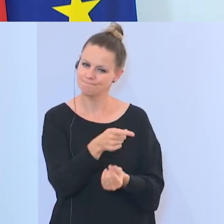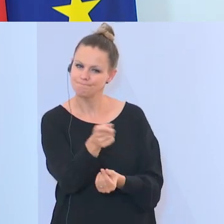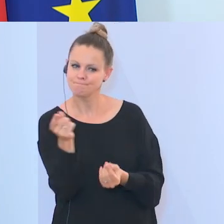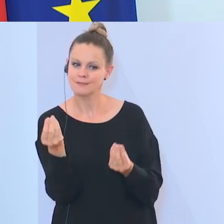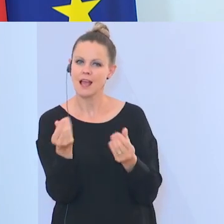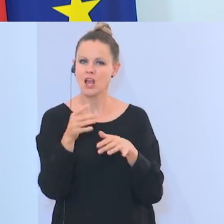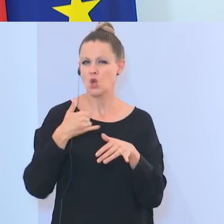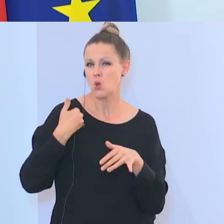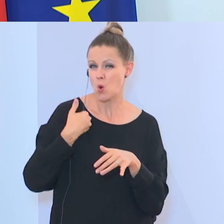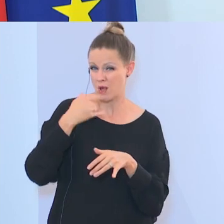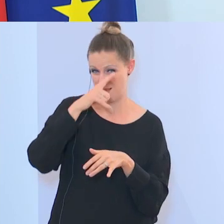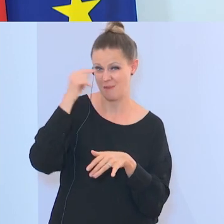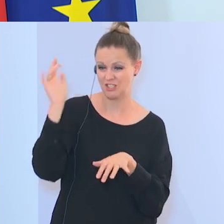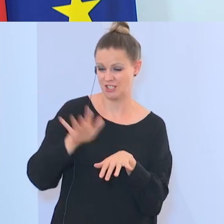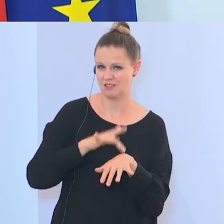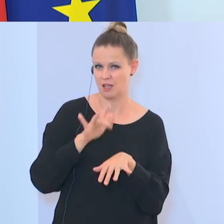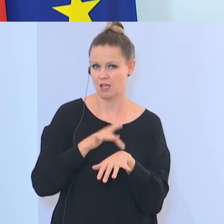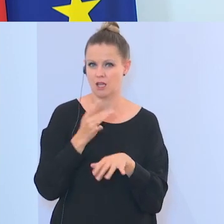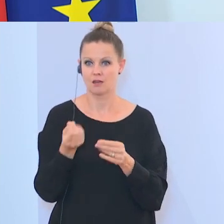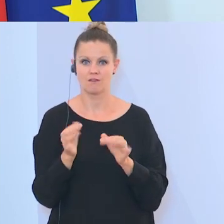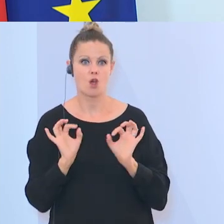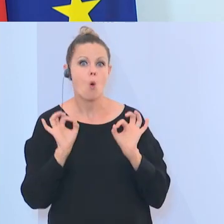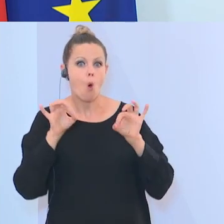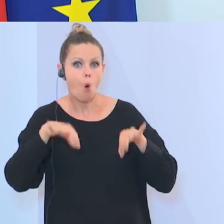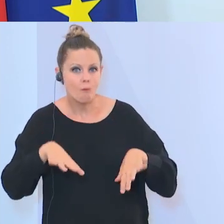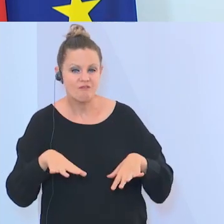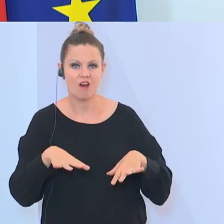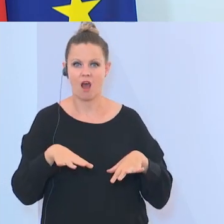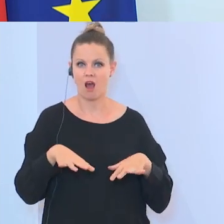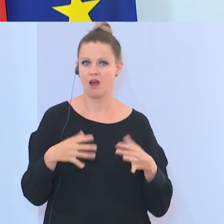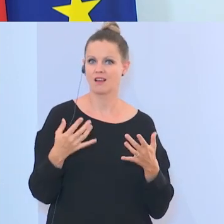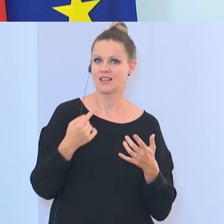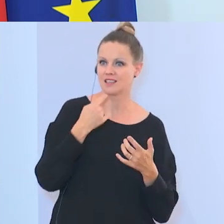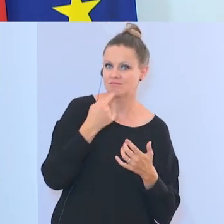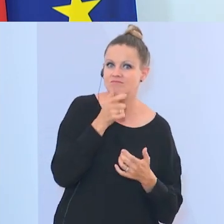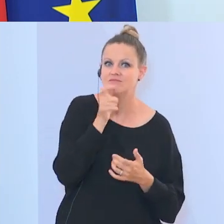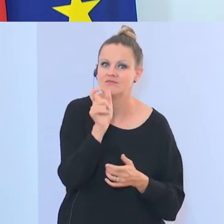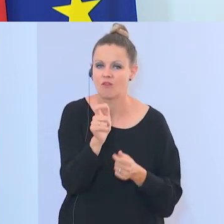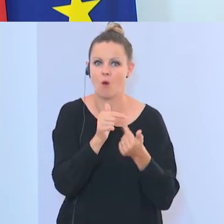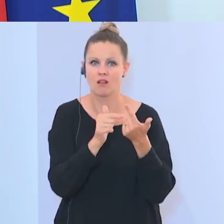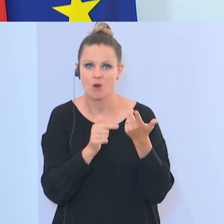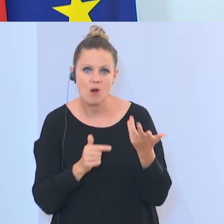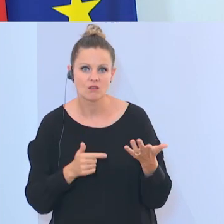jungen Menschen, denken Sie an den Opferdiskurs, an Opferrhetorik, auch mit der sie auch die Identität junger Menschen